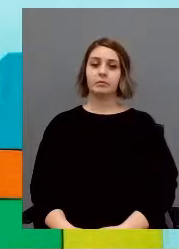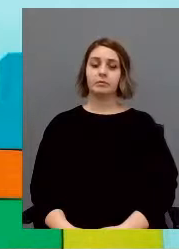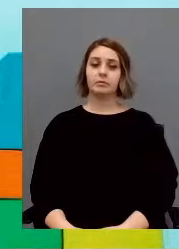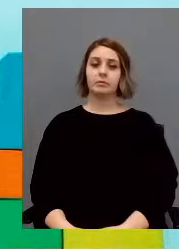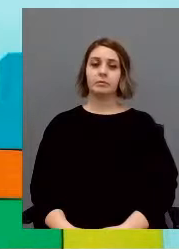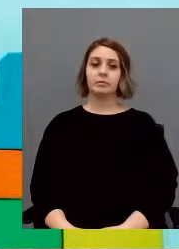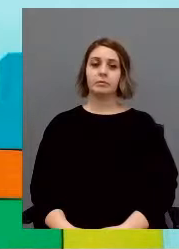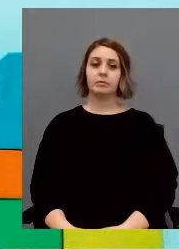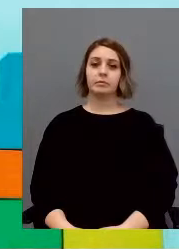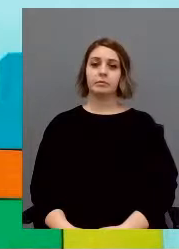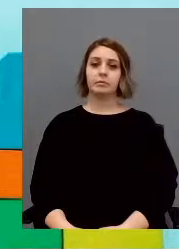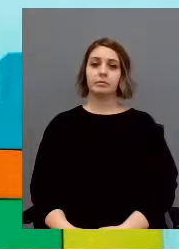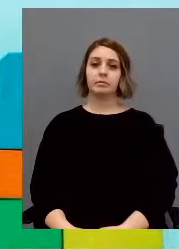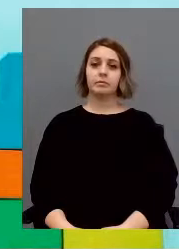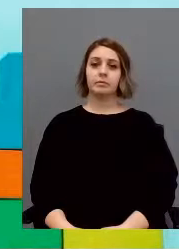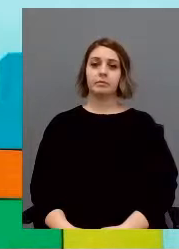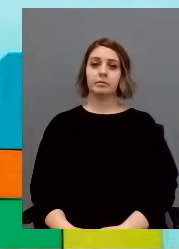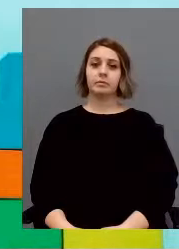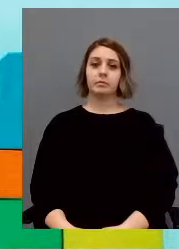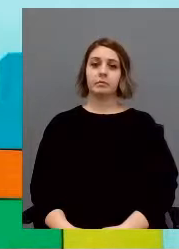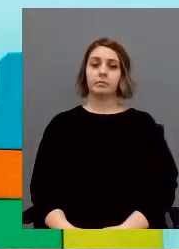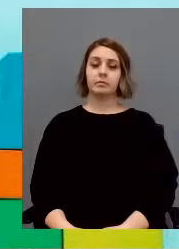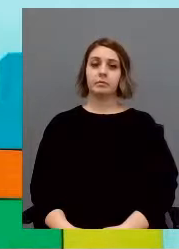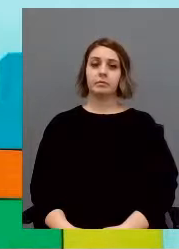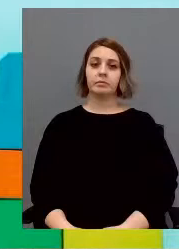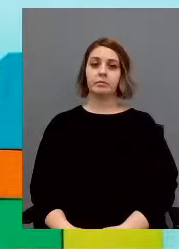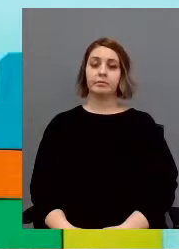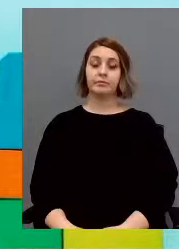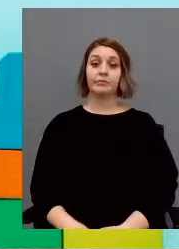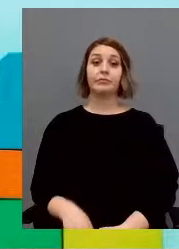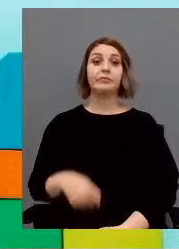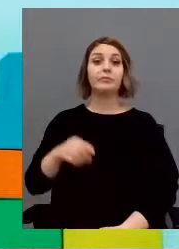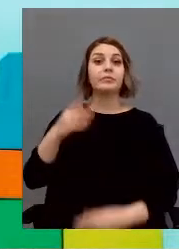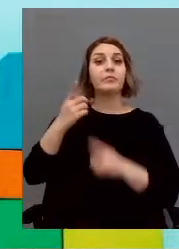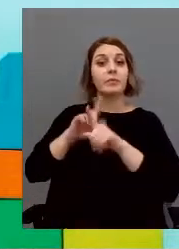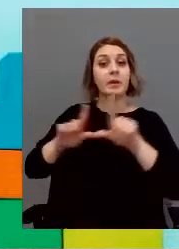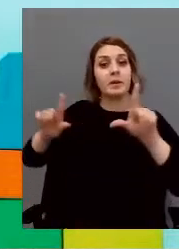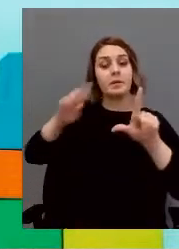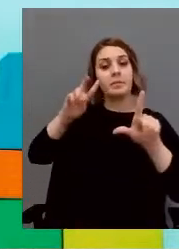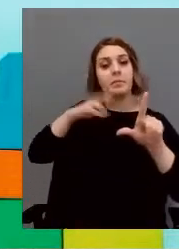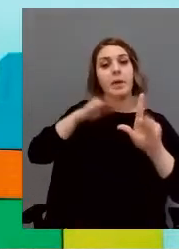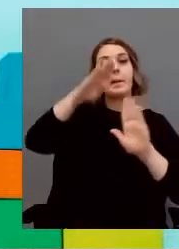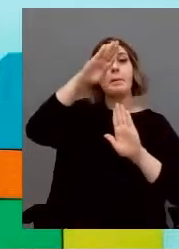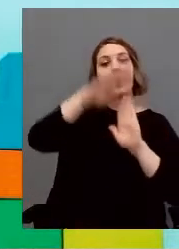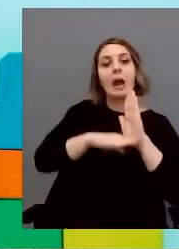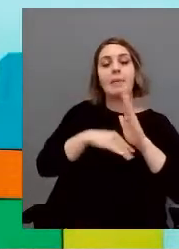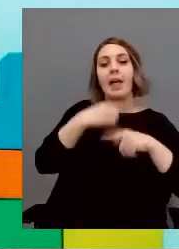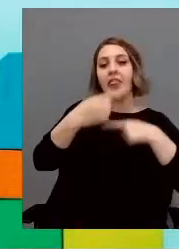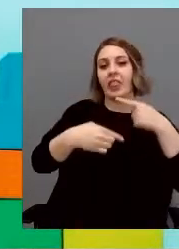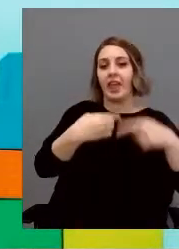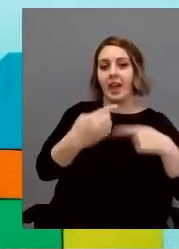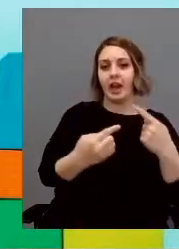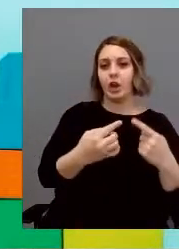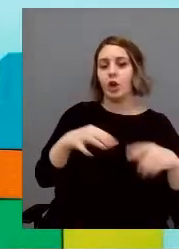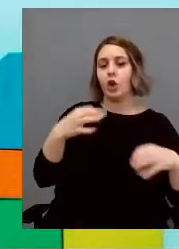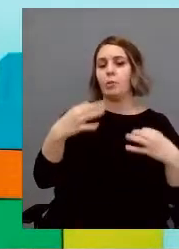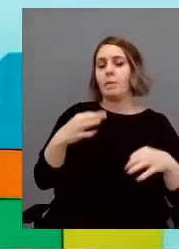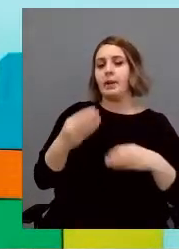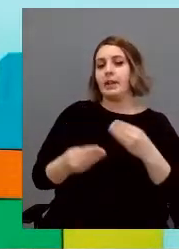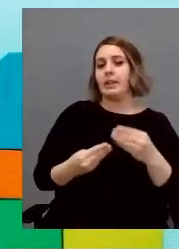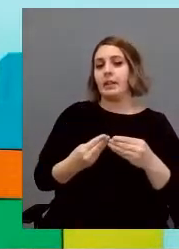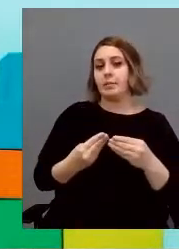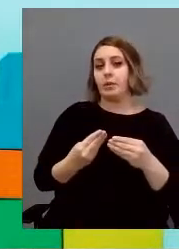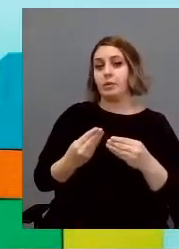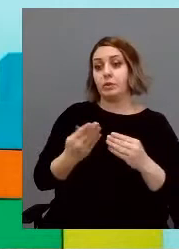benessere o malessere dei ragazzi. A chi potei svere un programma diario che normalmente realizziamo il diante